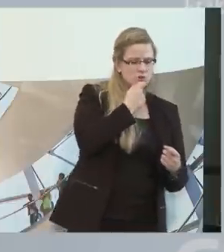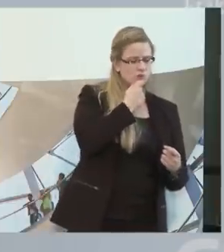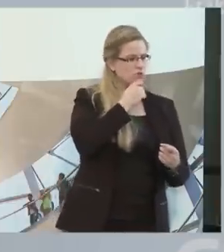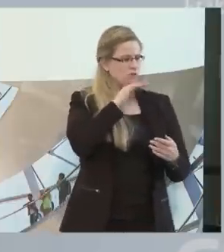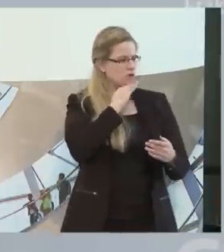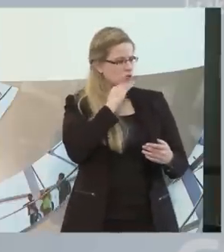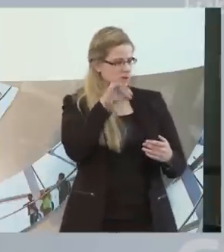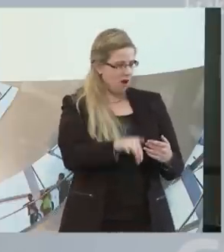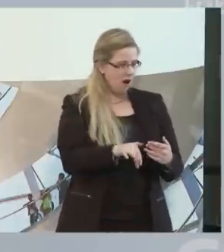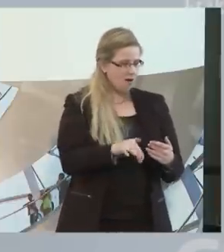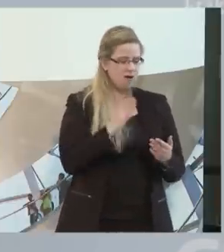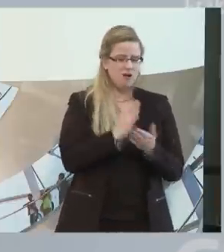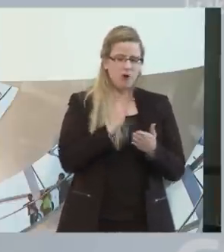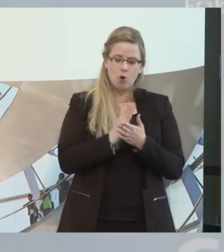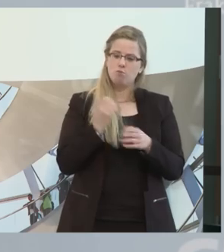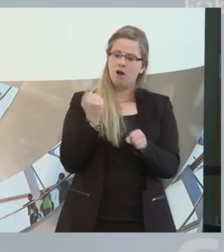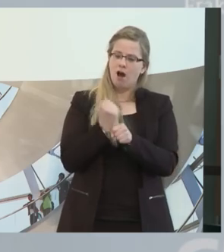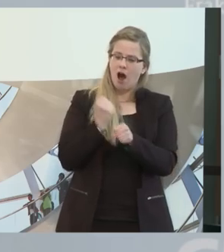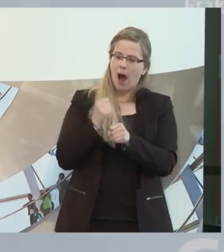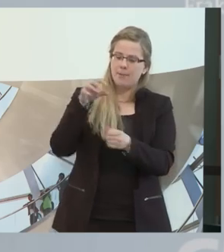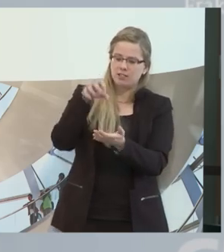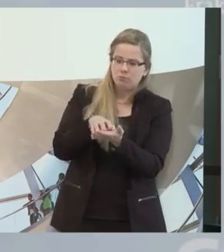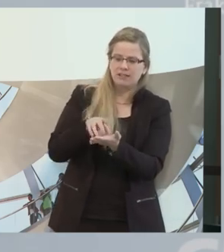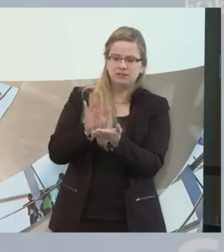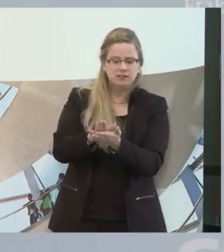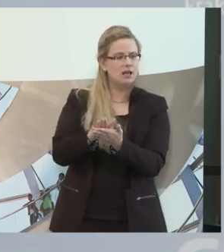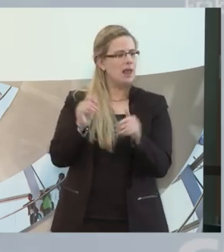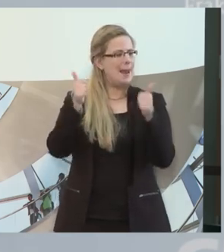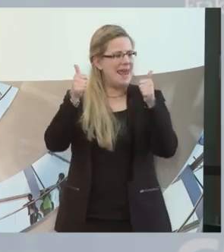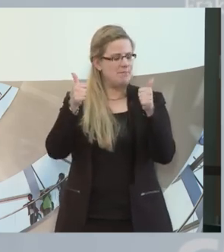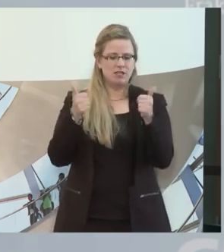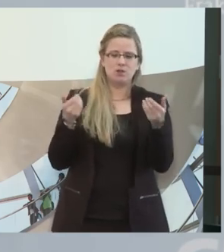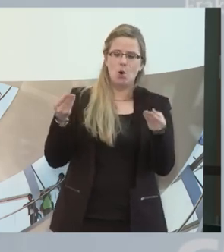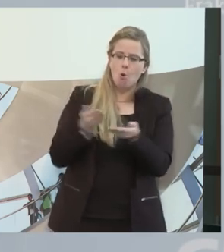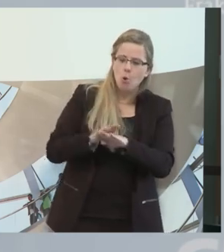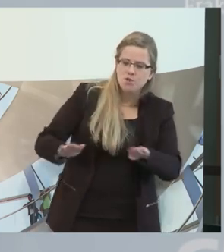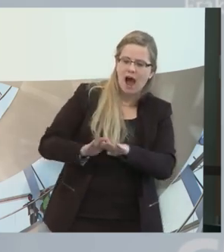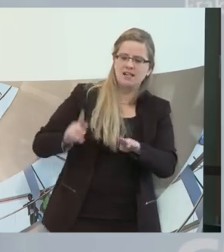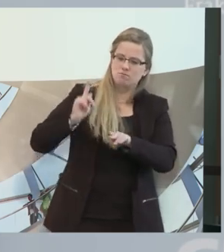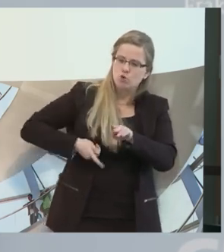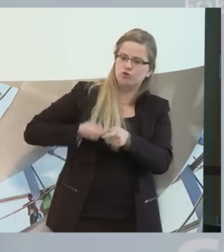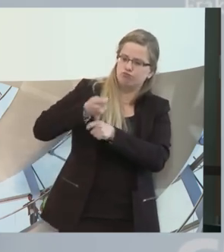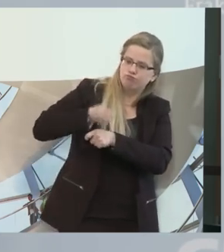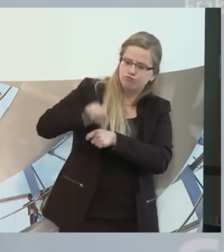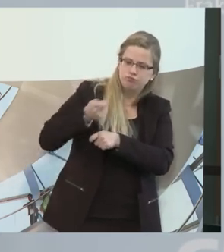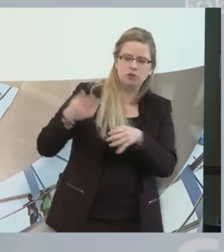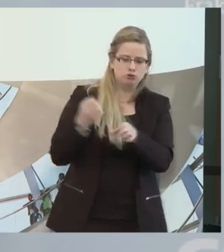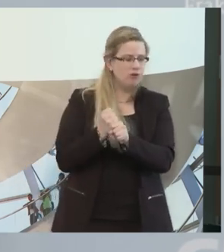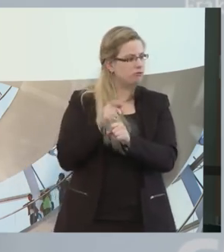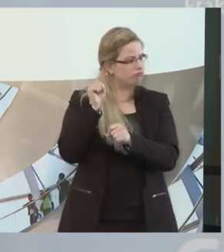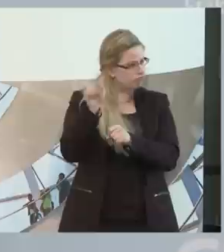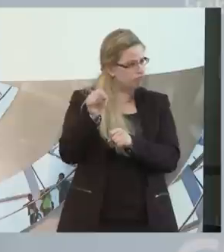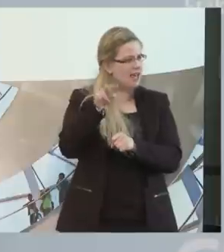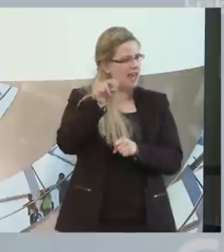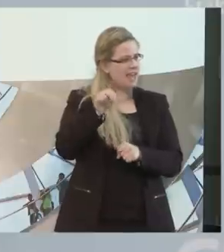dass sie auch den Arbeitsplatz finanzieren und den Lebensunterhalt eines Menschen finanzieren. Das hat eigentlich ganz gut geklappt in Modellen, die sie